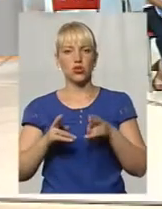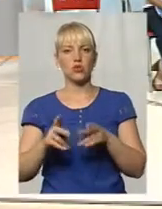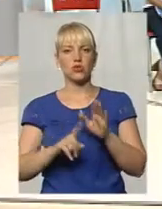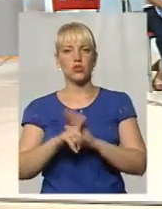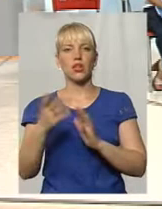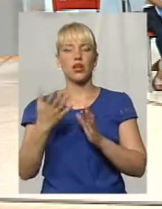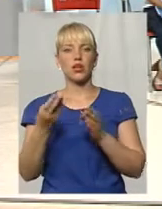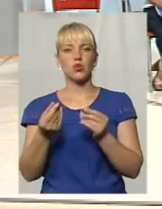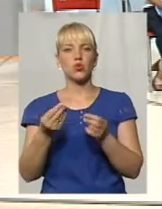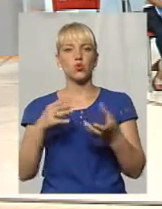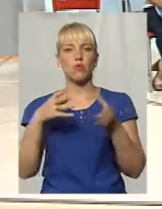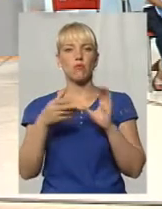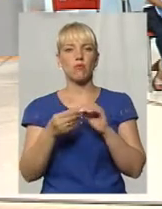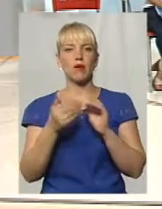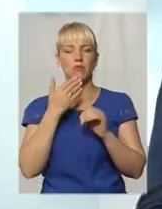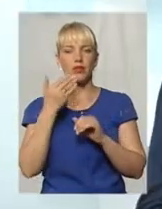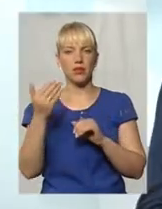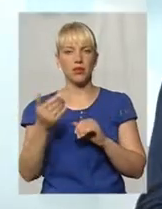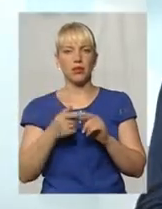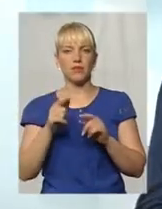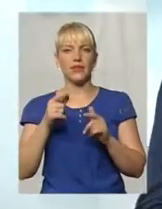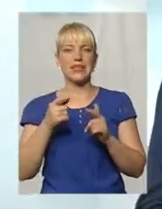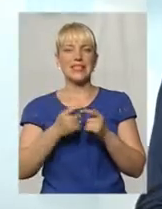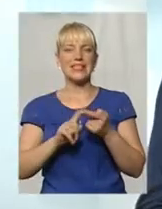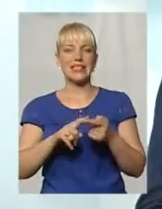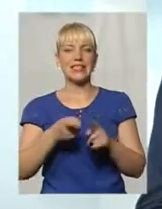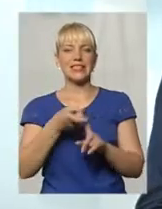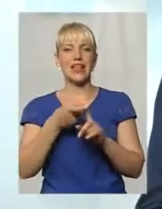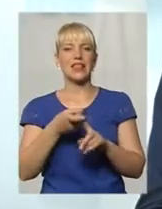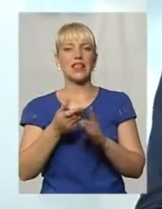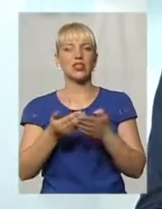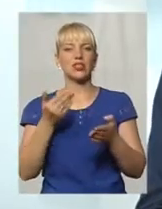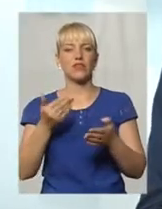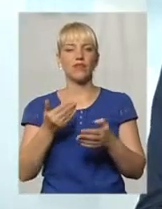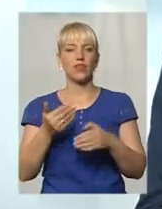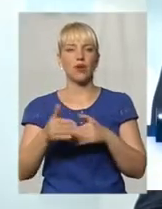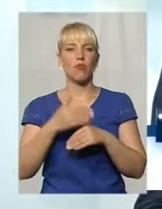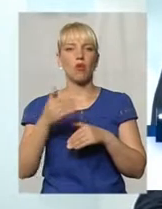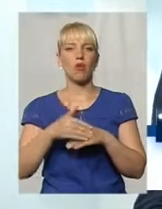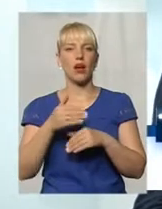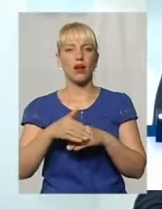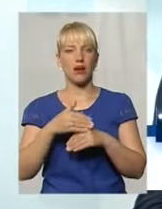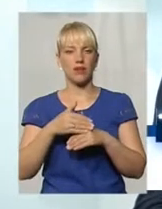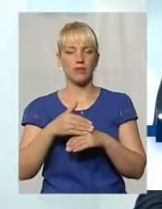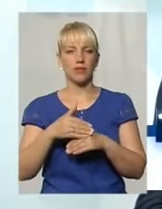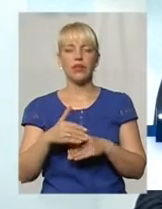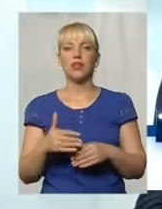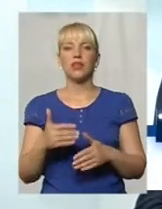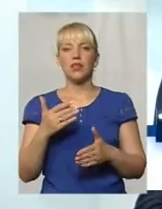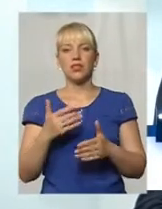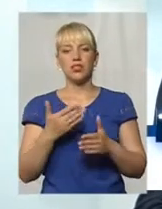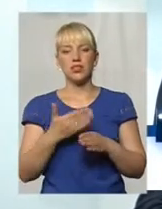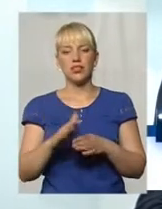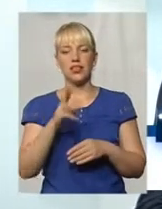Тяжкий злочин у нас починається не від суми, нас залежить від міри покарання. Тобто, частина